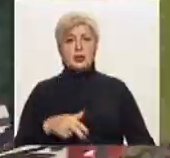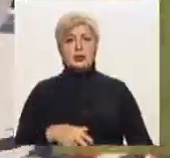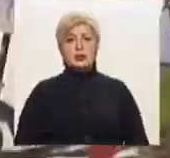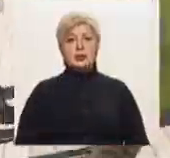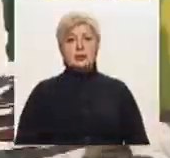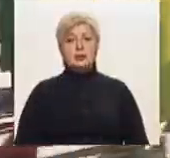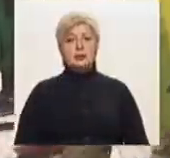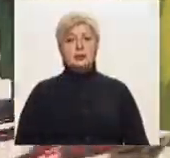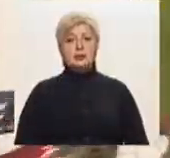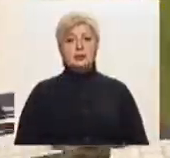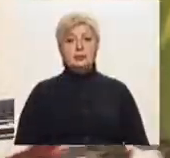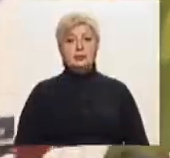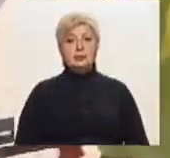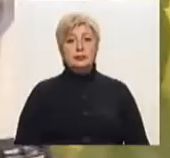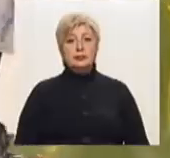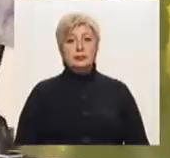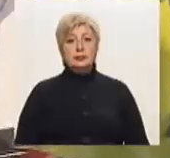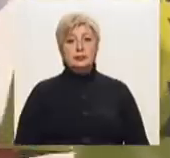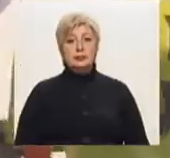«Творили мають права!